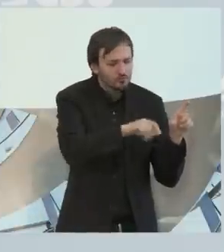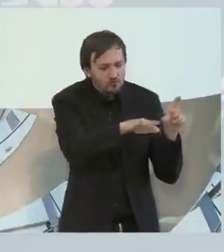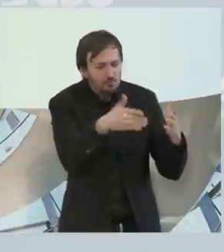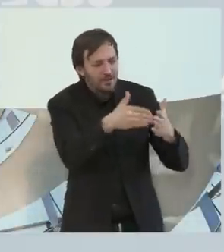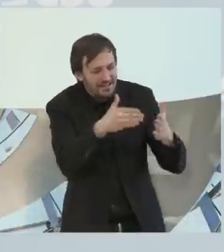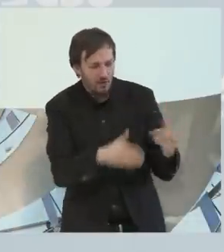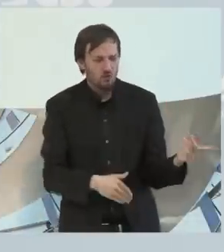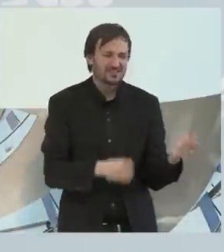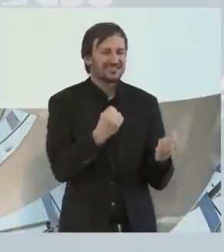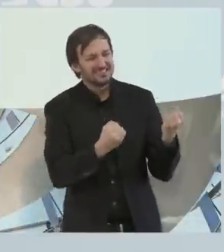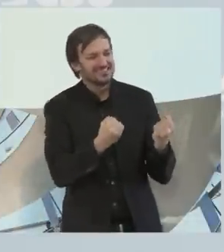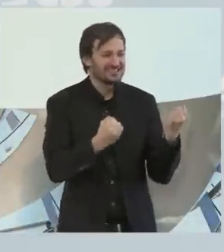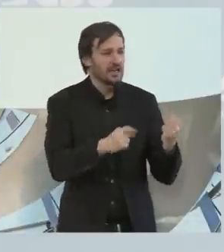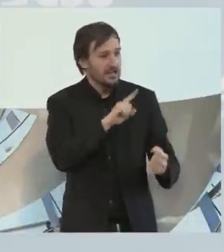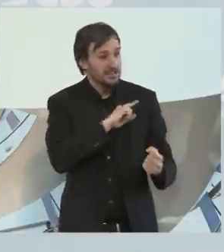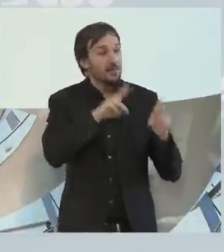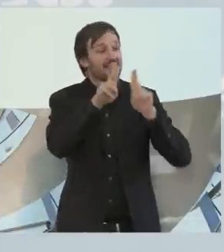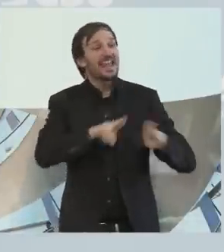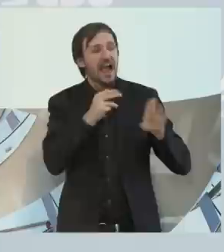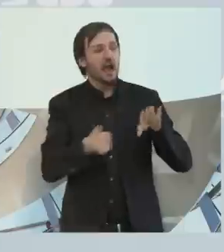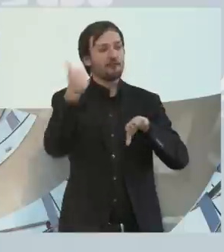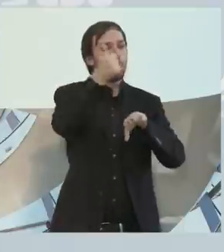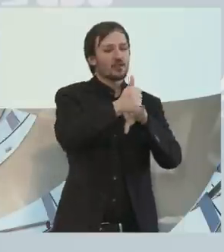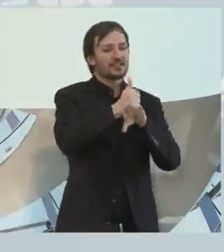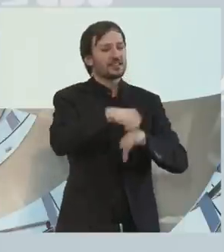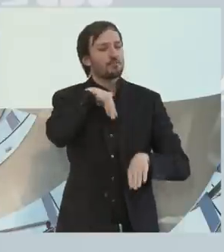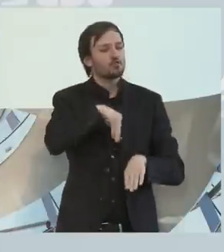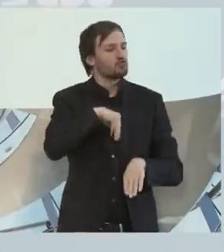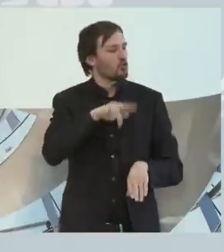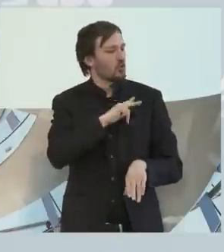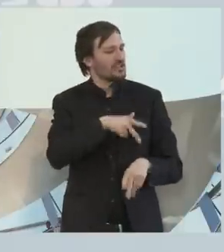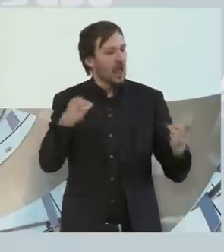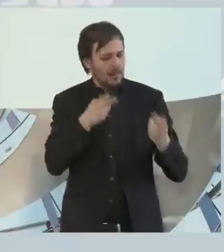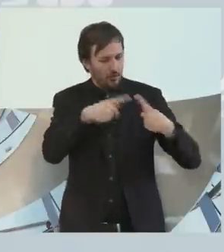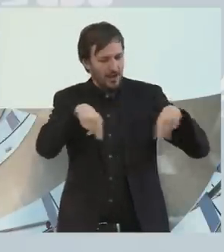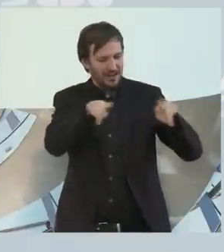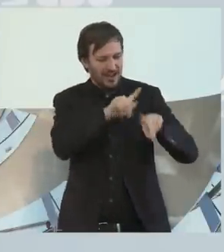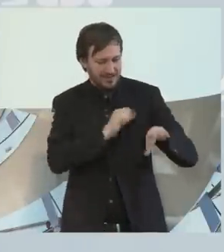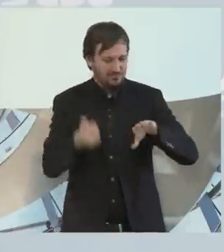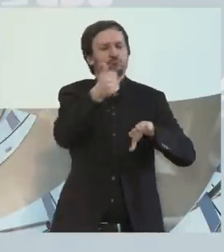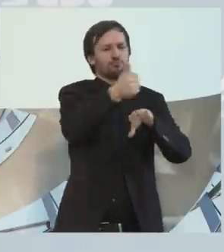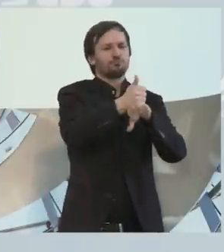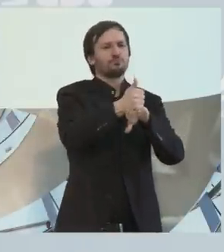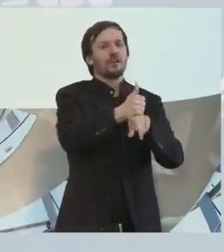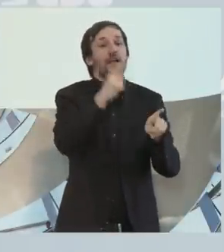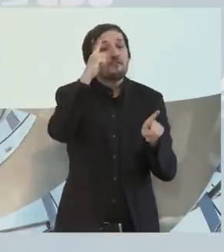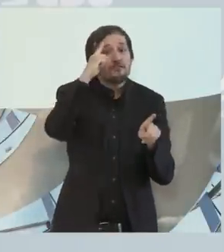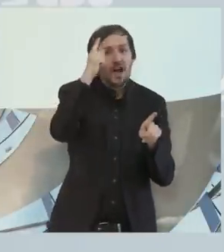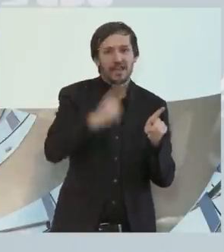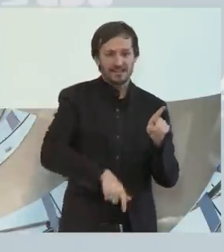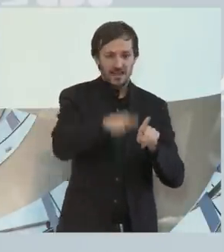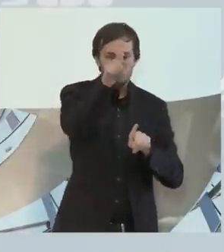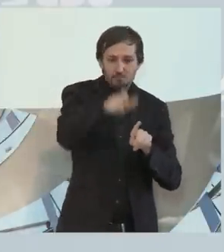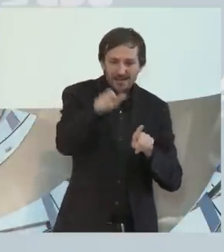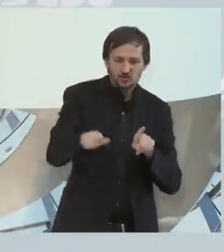Ehrenvorsitzender eines großen psychosozialen Förderkreises und weiß, was es bedeutet, Menschen